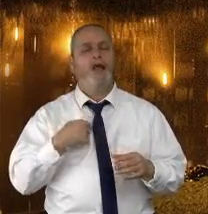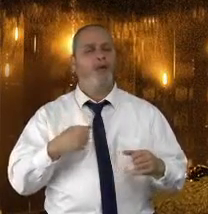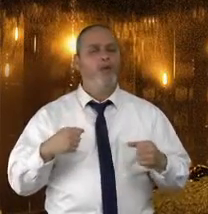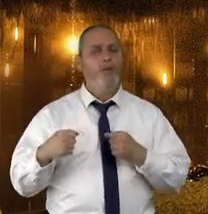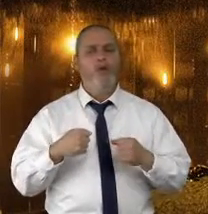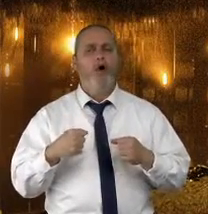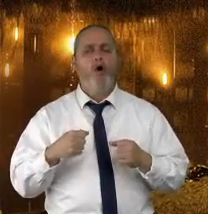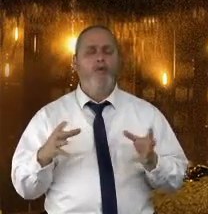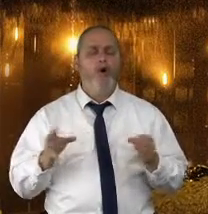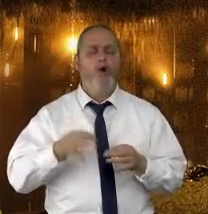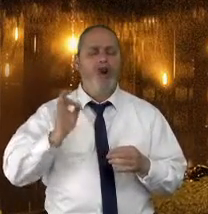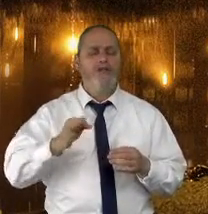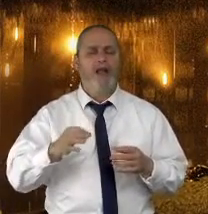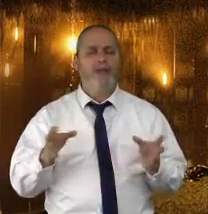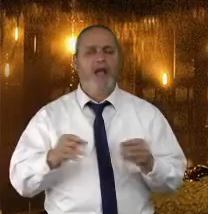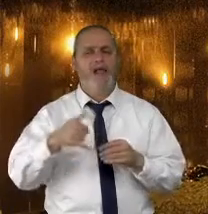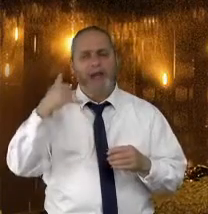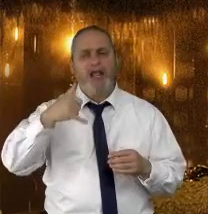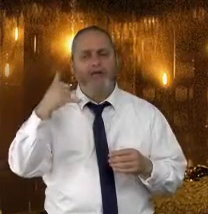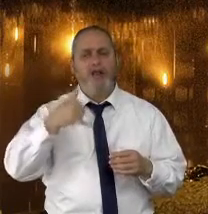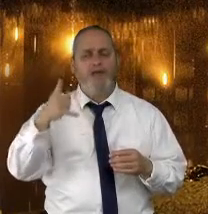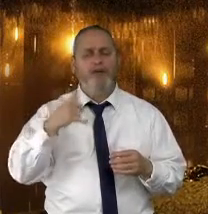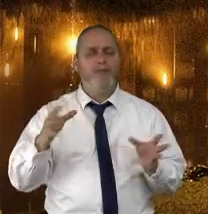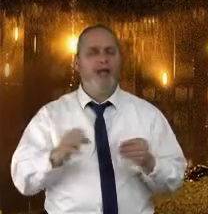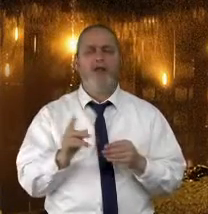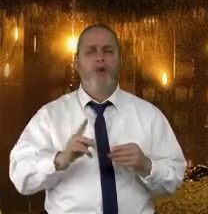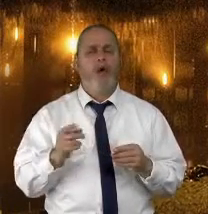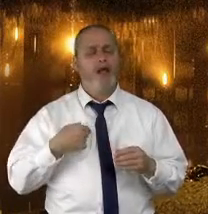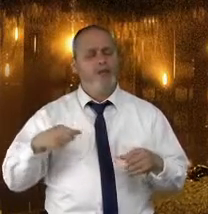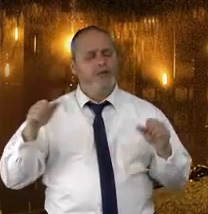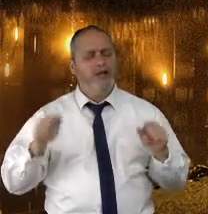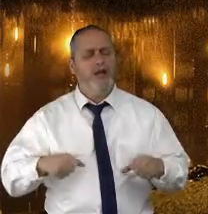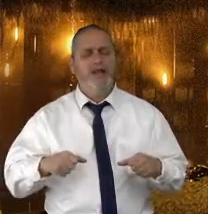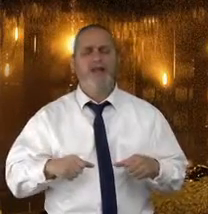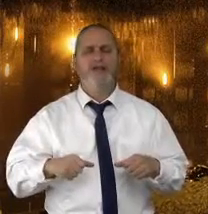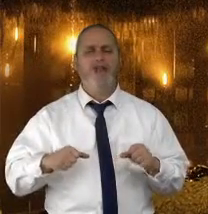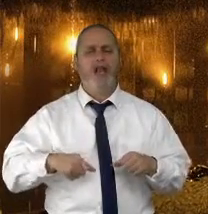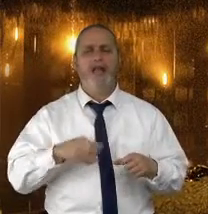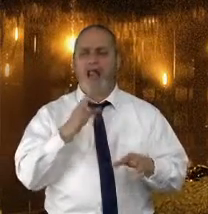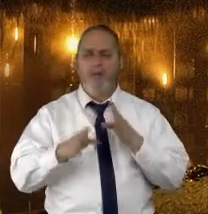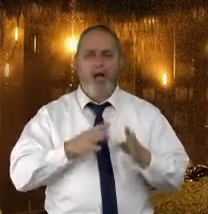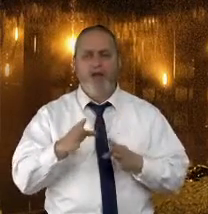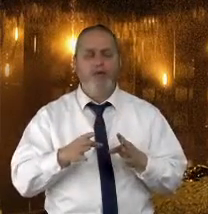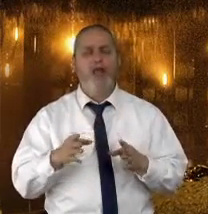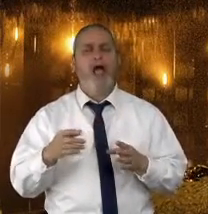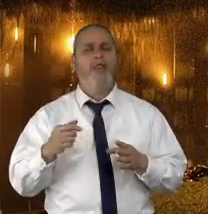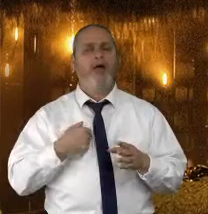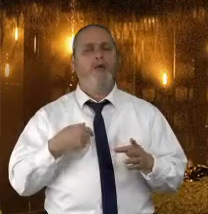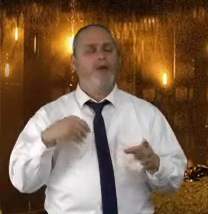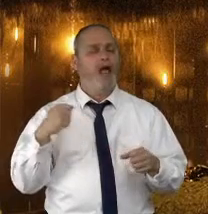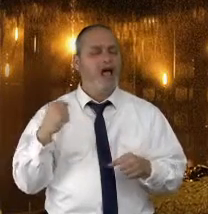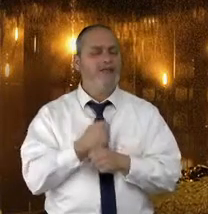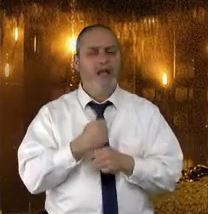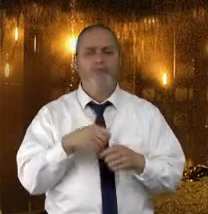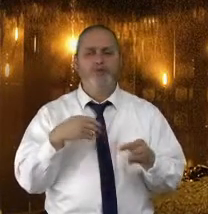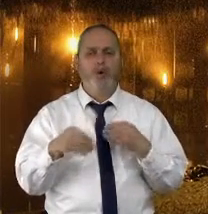בעזרת הטלפון, אלא נתגבר על הבעיות. נהגיע לפשרות עם